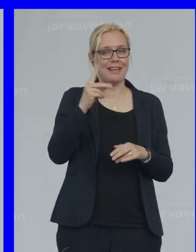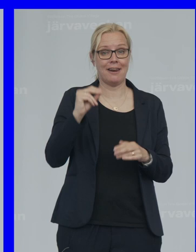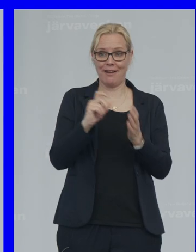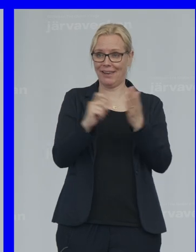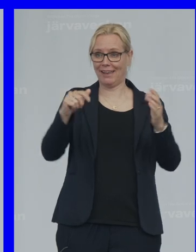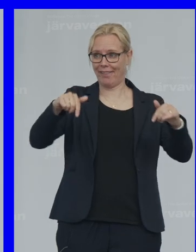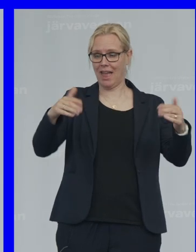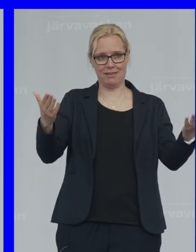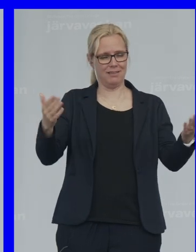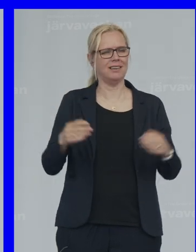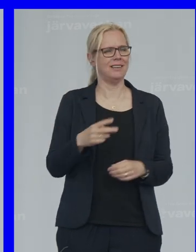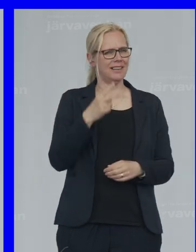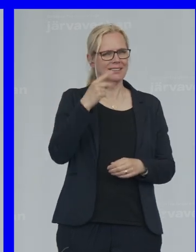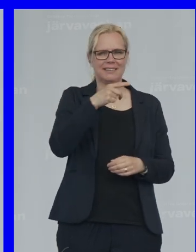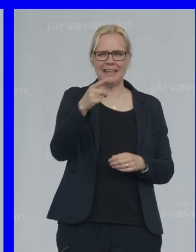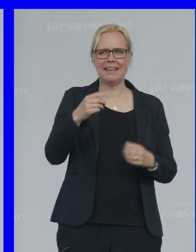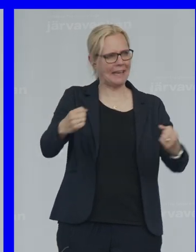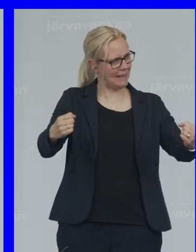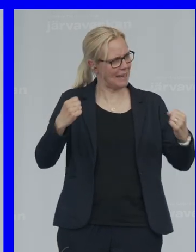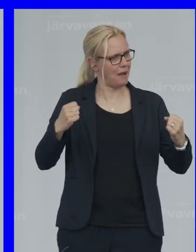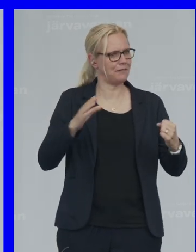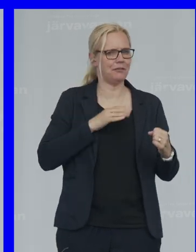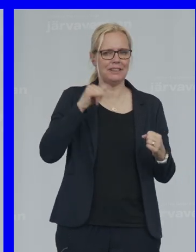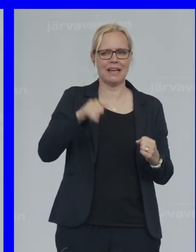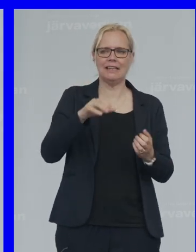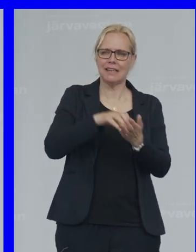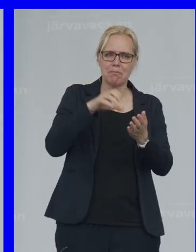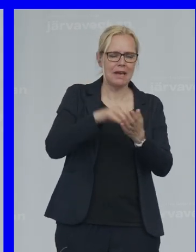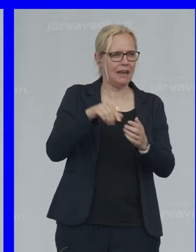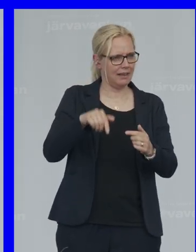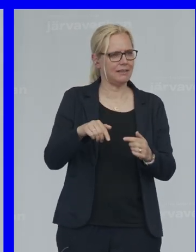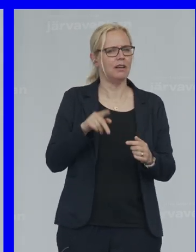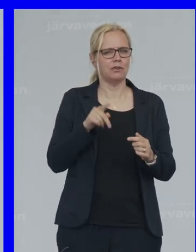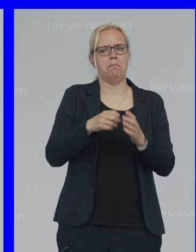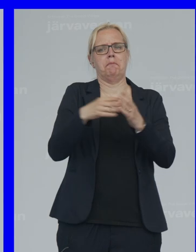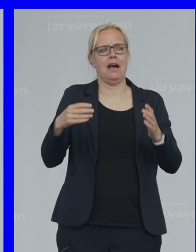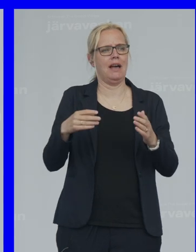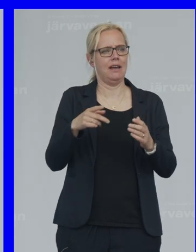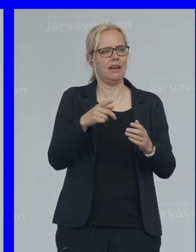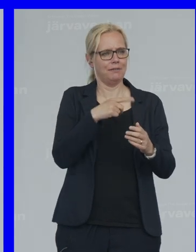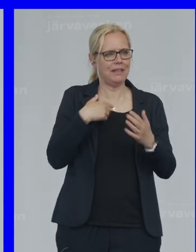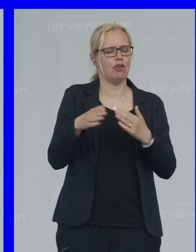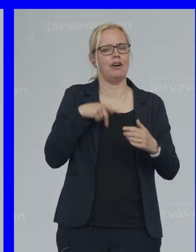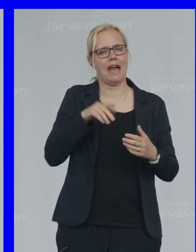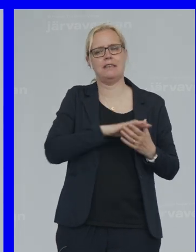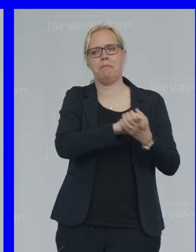Ser ni Kraften I ett samhälle Som gör Det här tillsammans